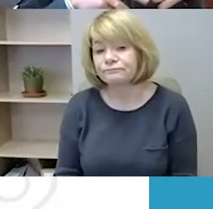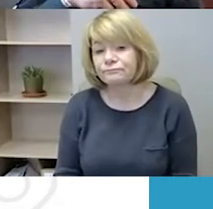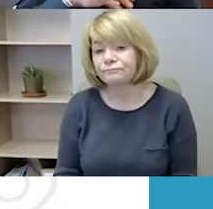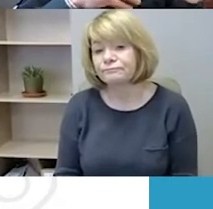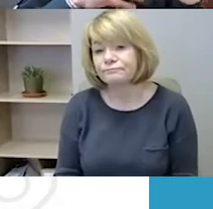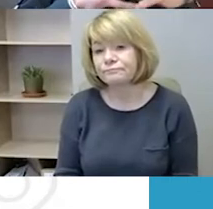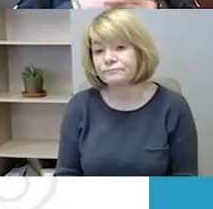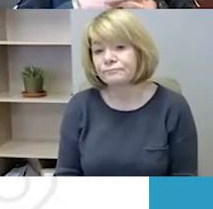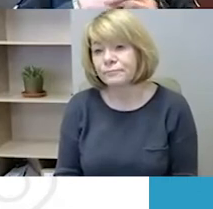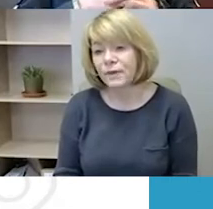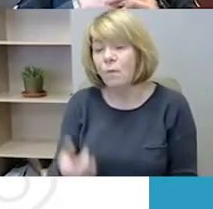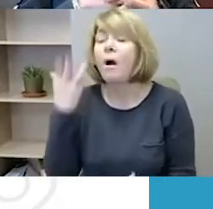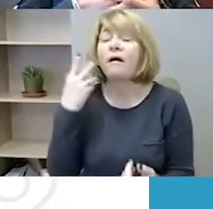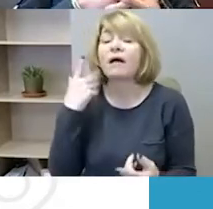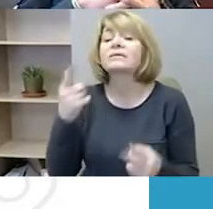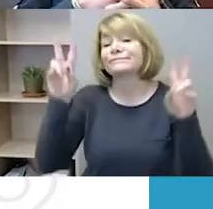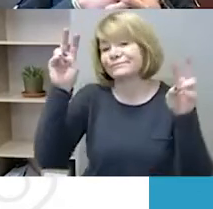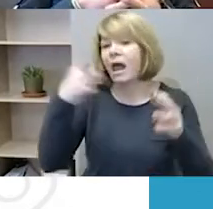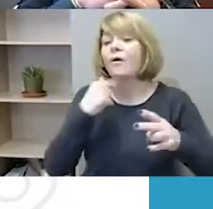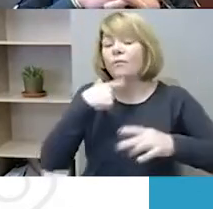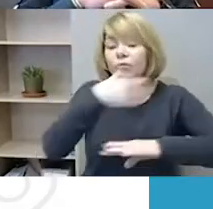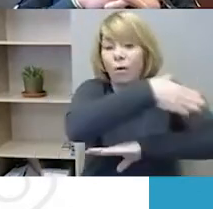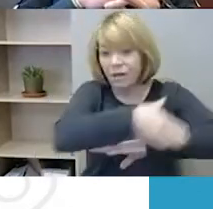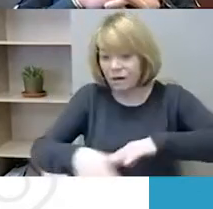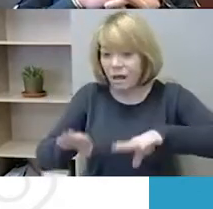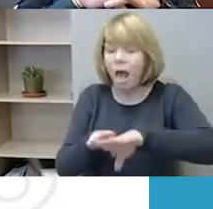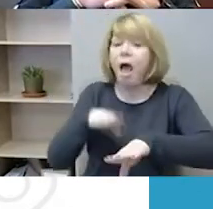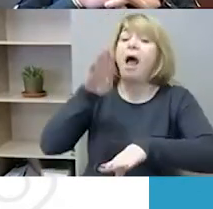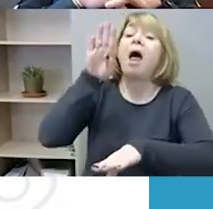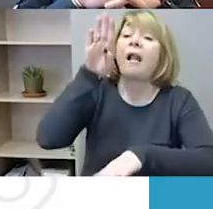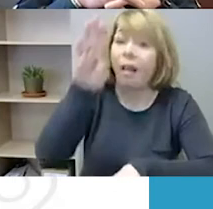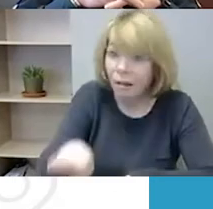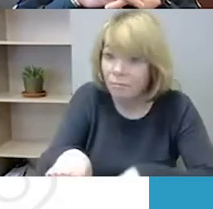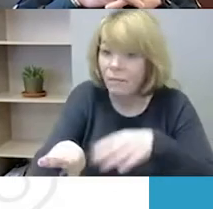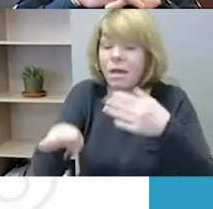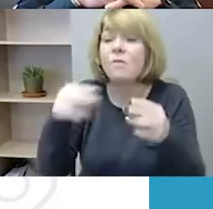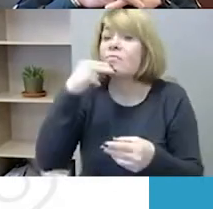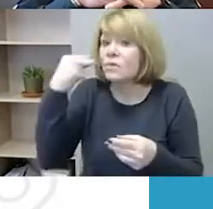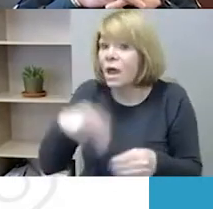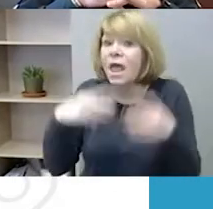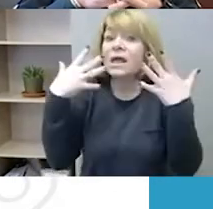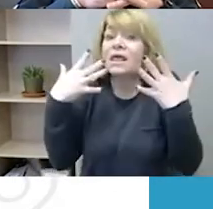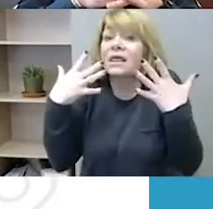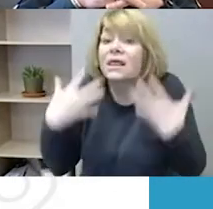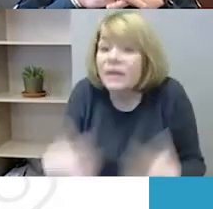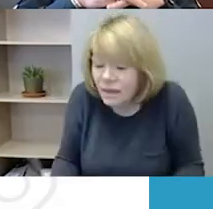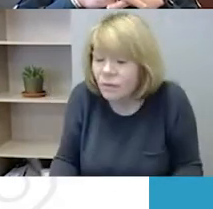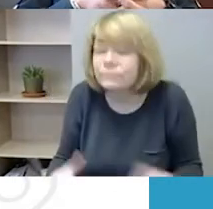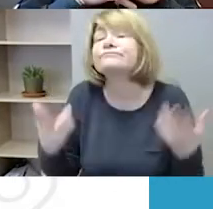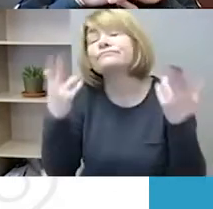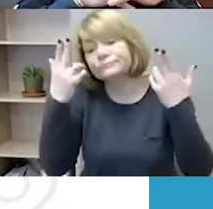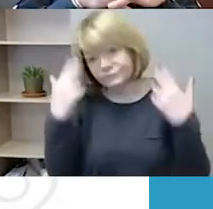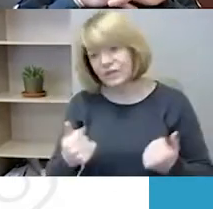kertama ta raudona linija, kuomet tikrai nusikaltimas yra įvykdomas, tai taip ir pažįstame, kad tai yra